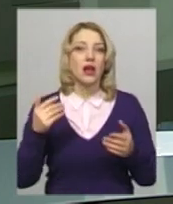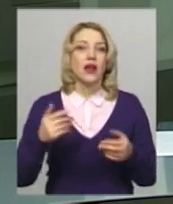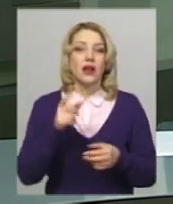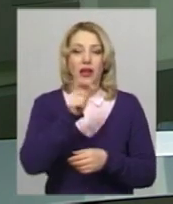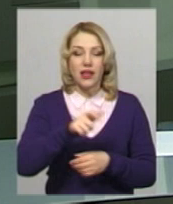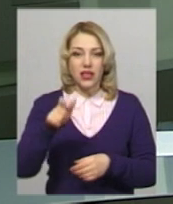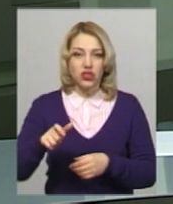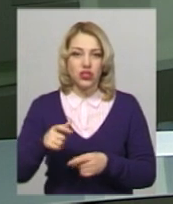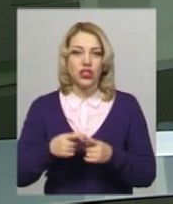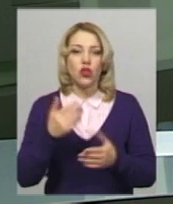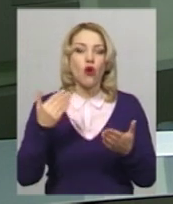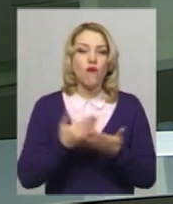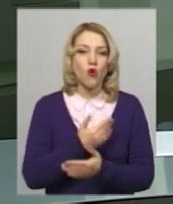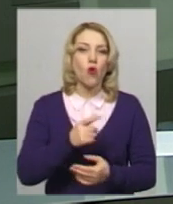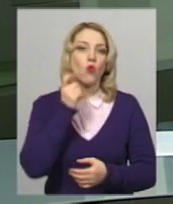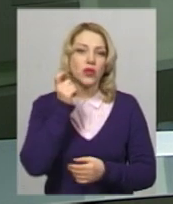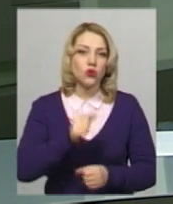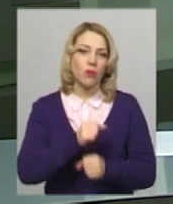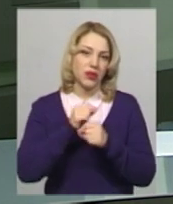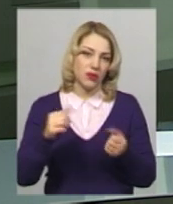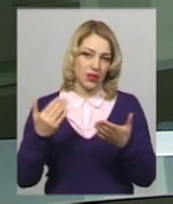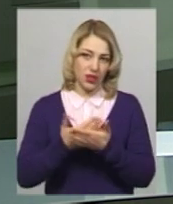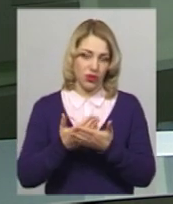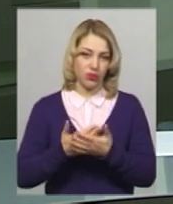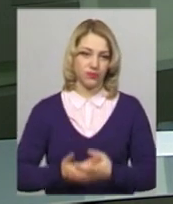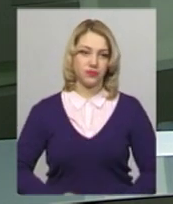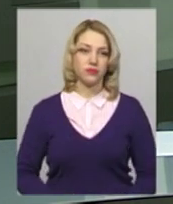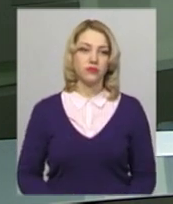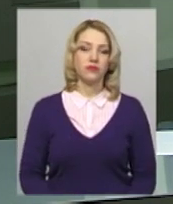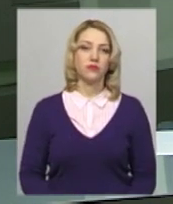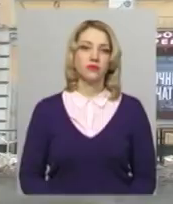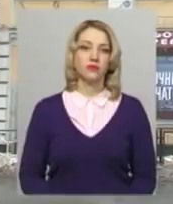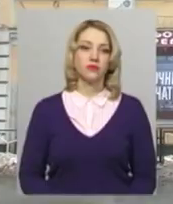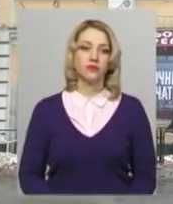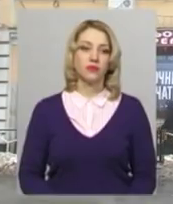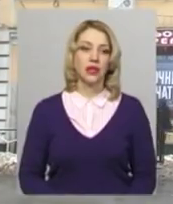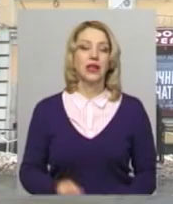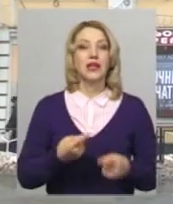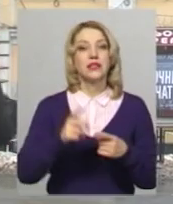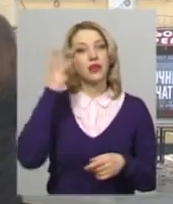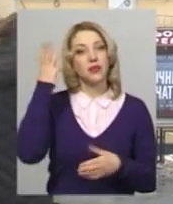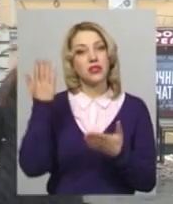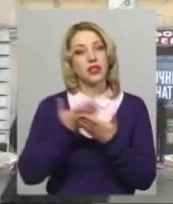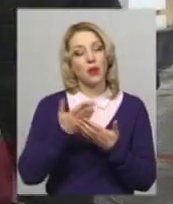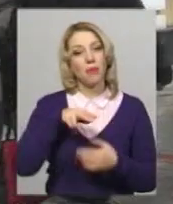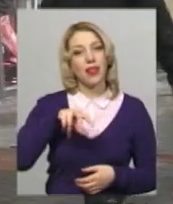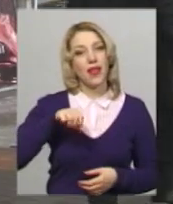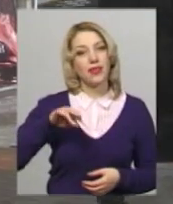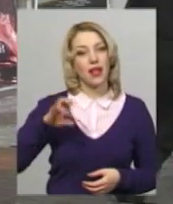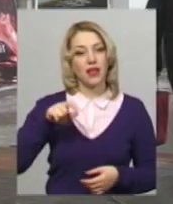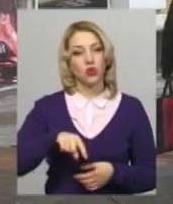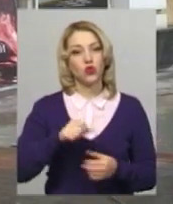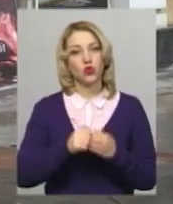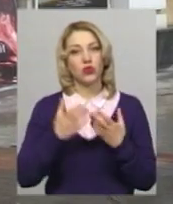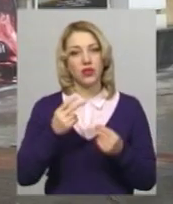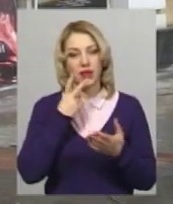фільму, додає директор обласної фірми кіновідеопрокат Андрій Олесь. Це Хмельницький кінотеатр «Планета». Щодня тут